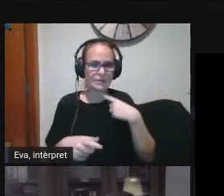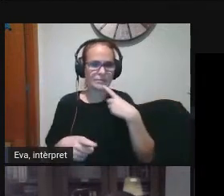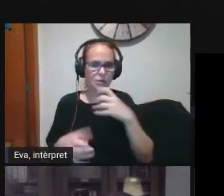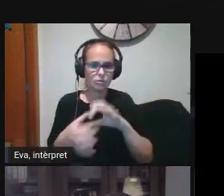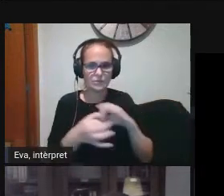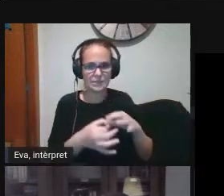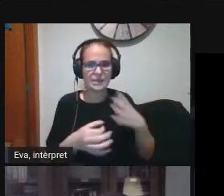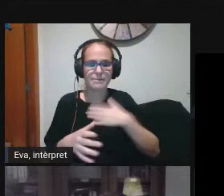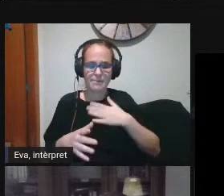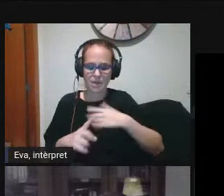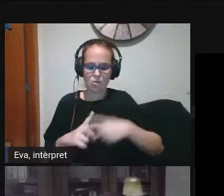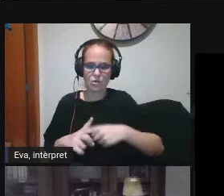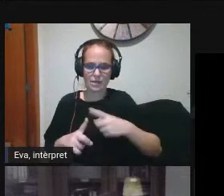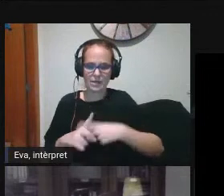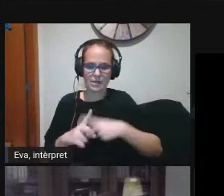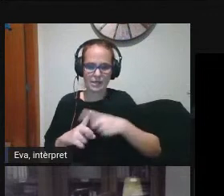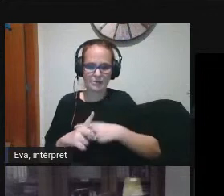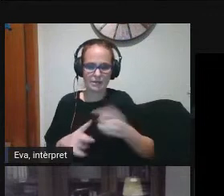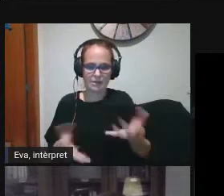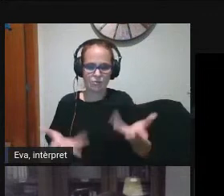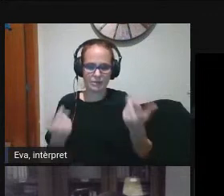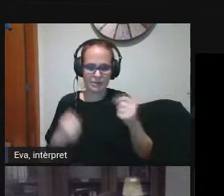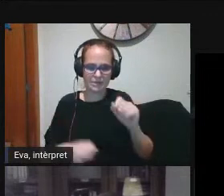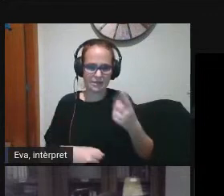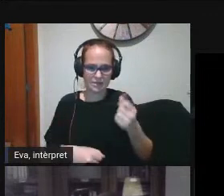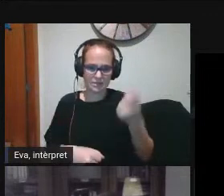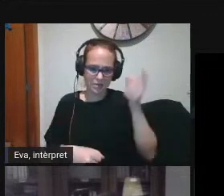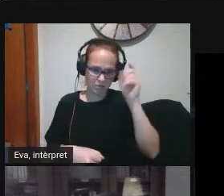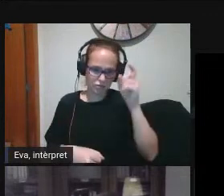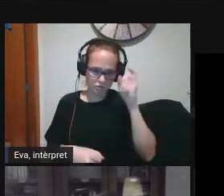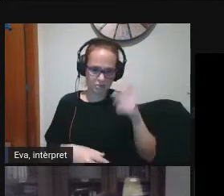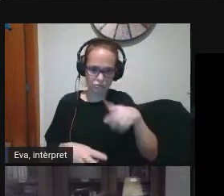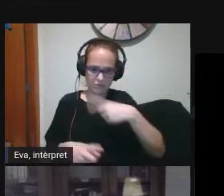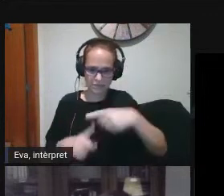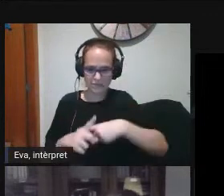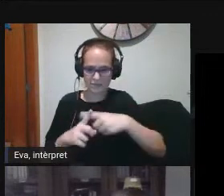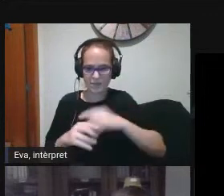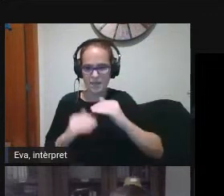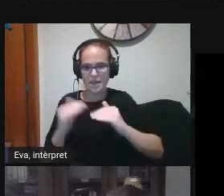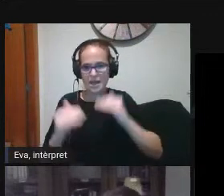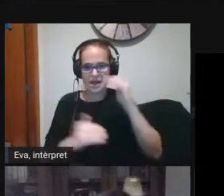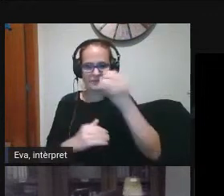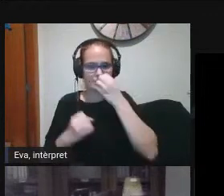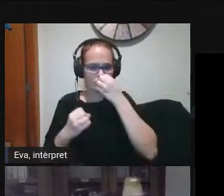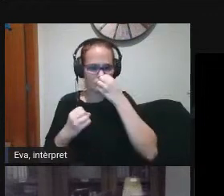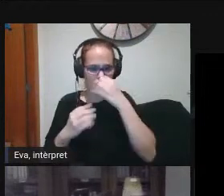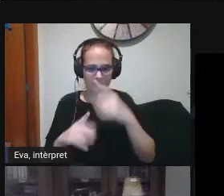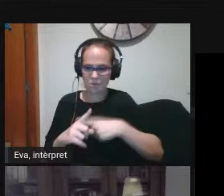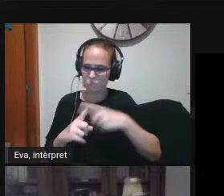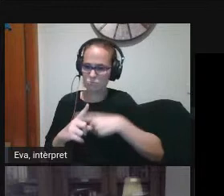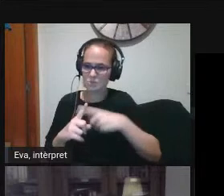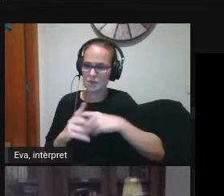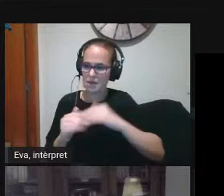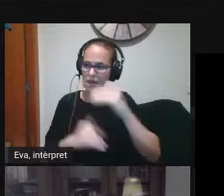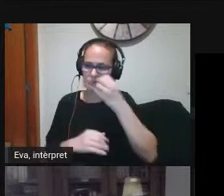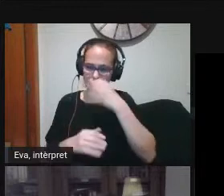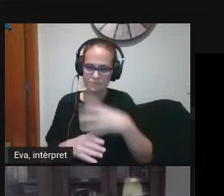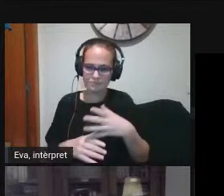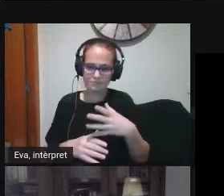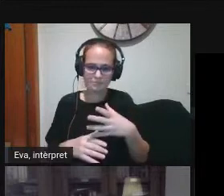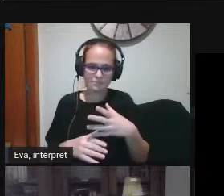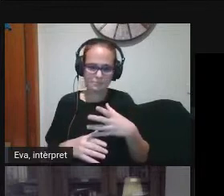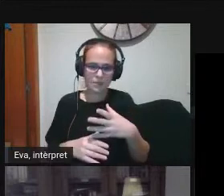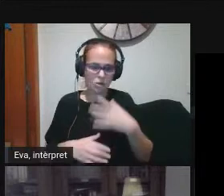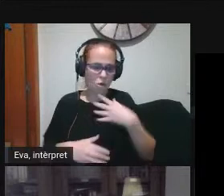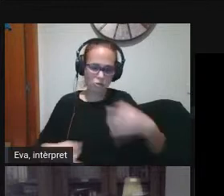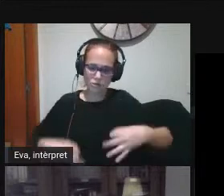vosaltres us situàveu a la franja alta doncs està molt bé i us asseguro que és molt interessant anar